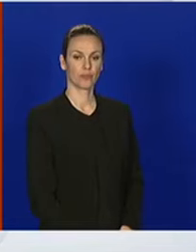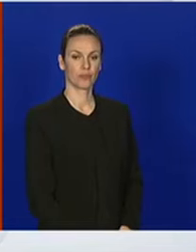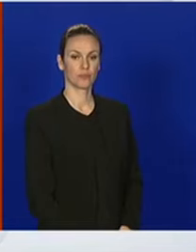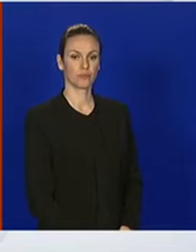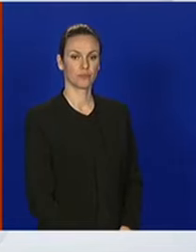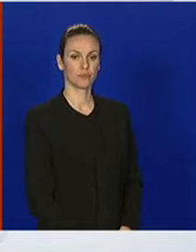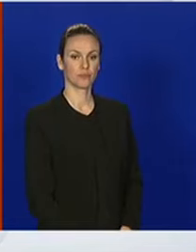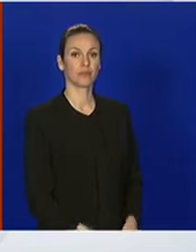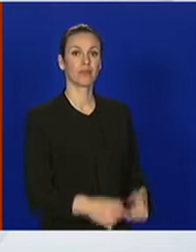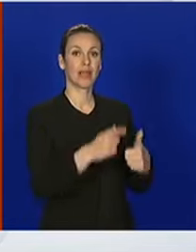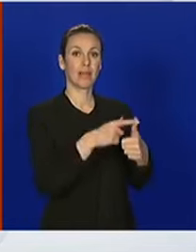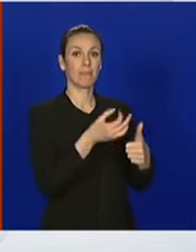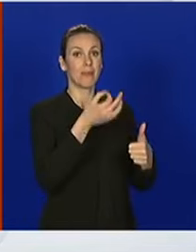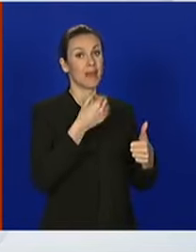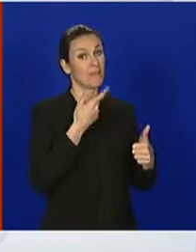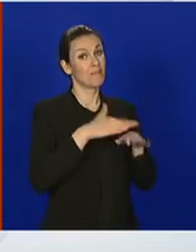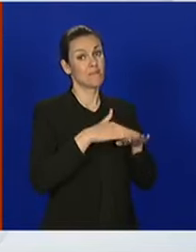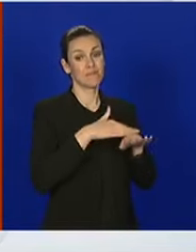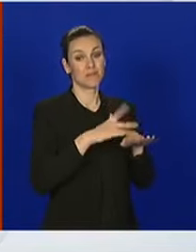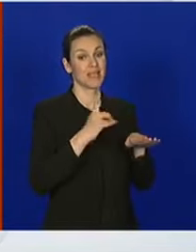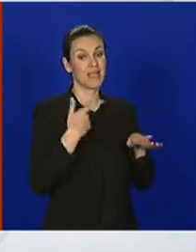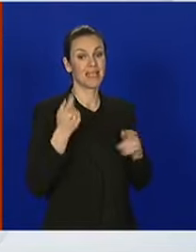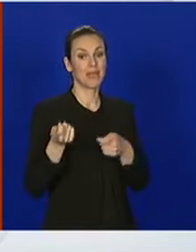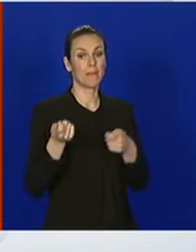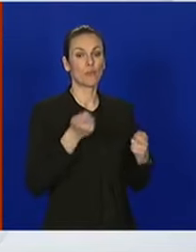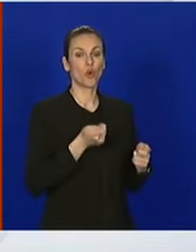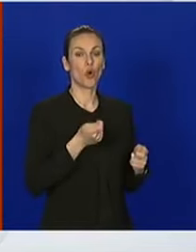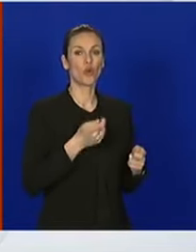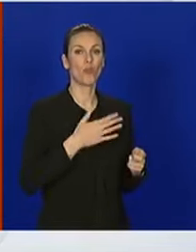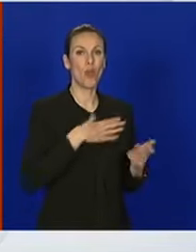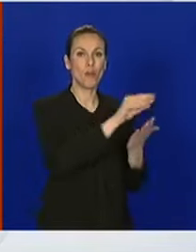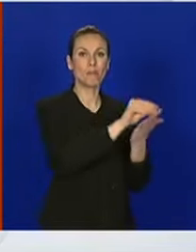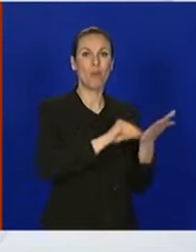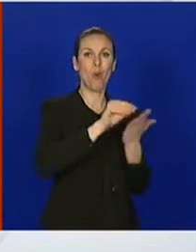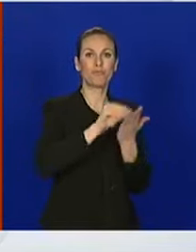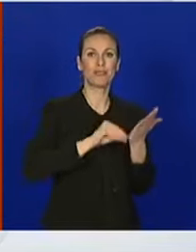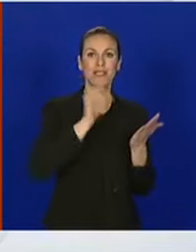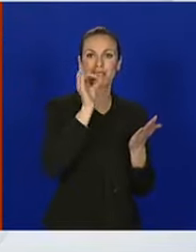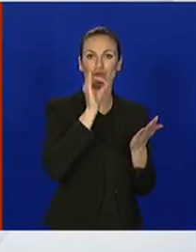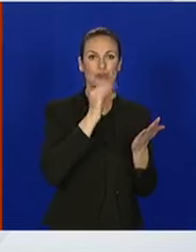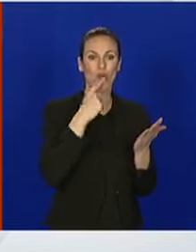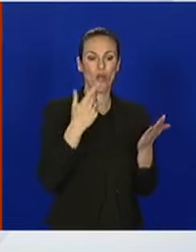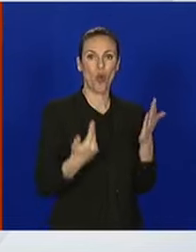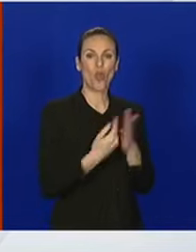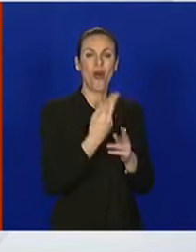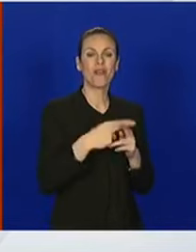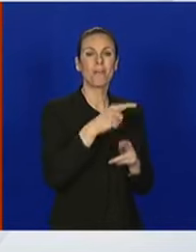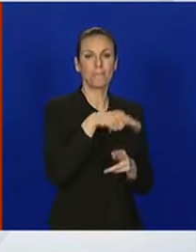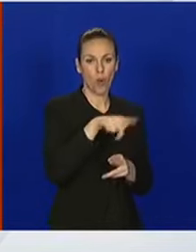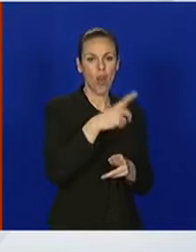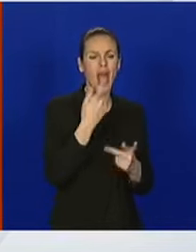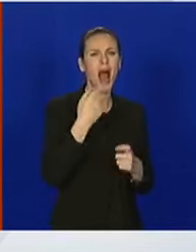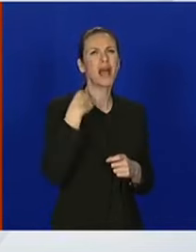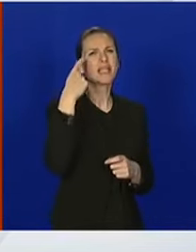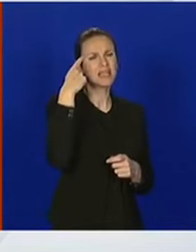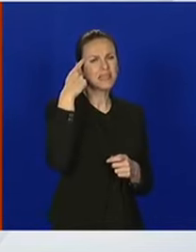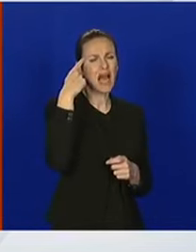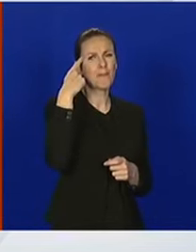Za prvo pitanje se moram ispričati jer nisam ponio spisak novooboljelih, ali znam da je,